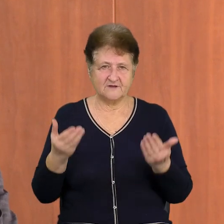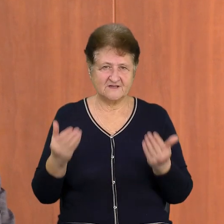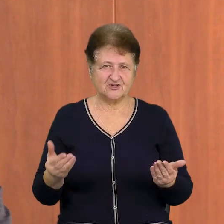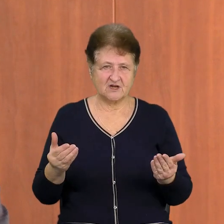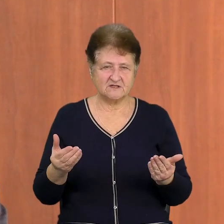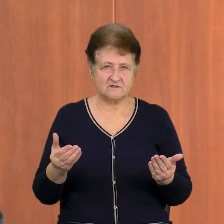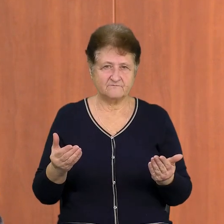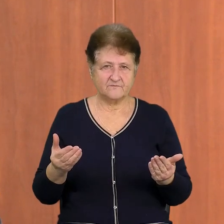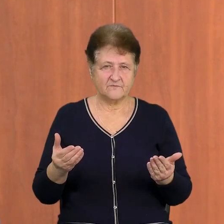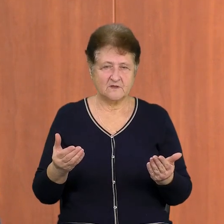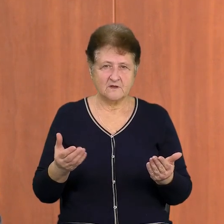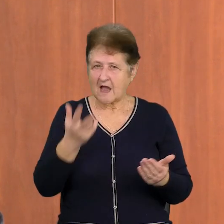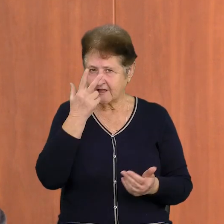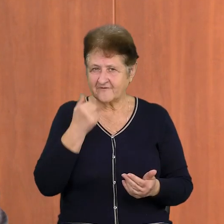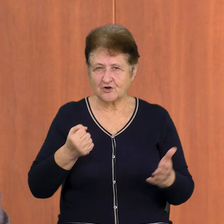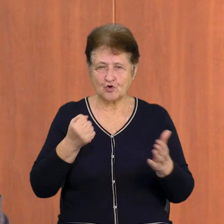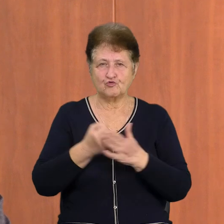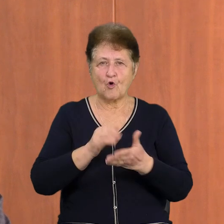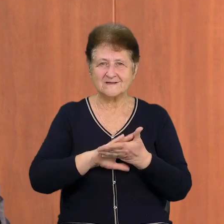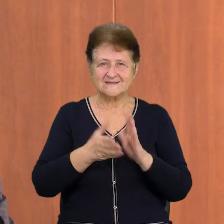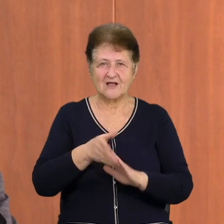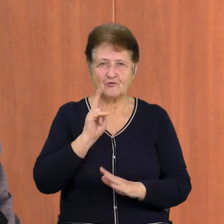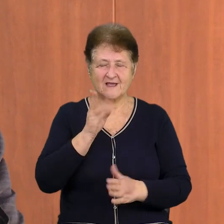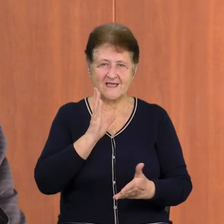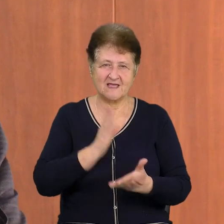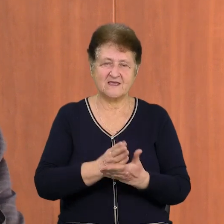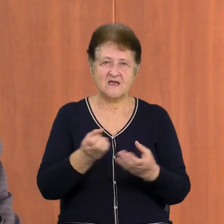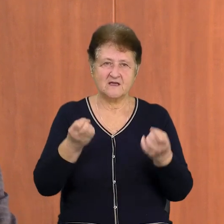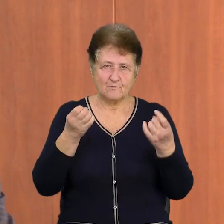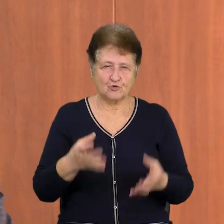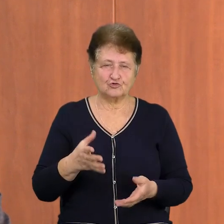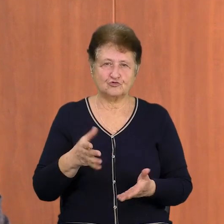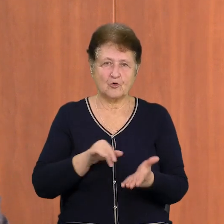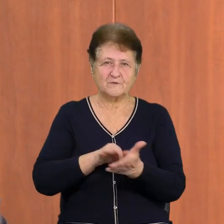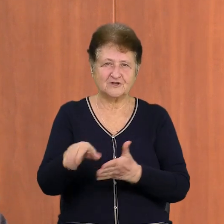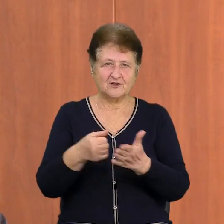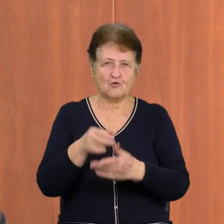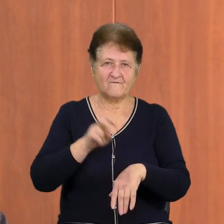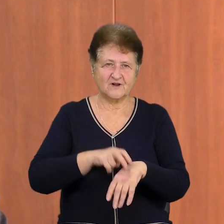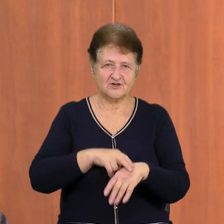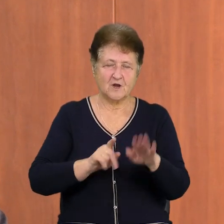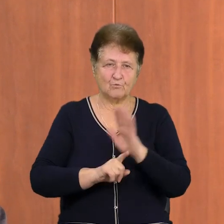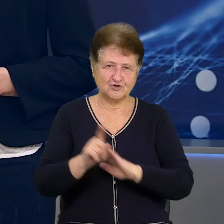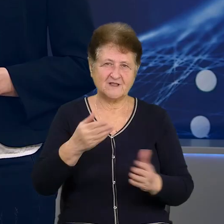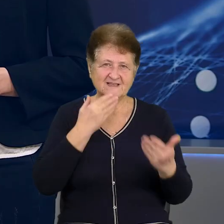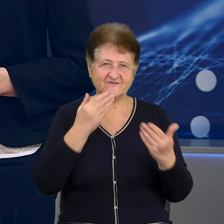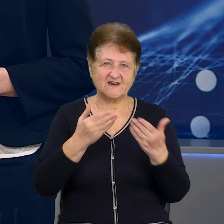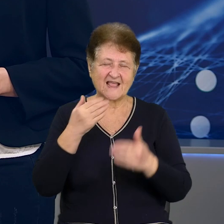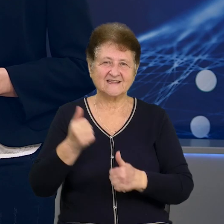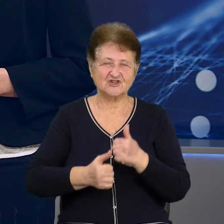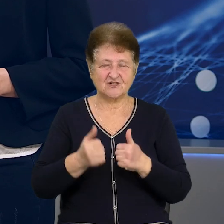можливо, адаптувались до стану, який є сьогодні, і просто пішли до лікарів, почали частіше звертатися».